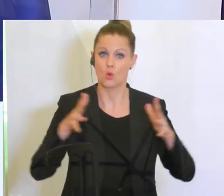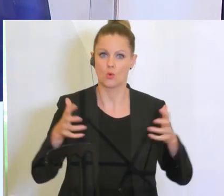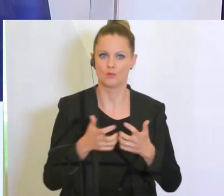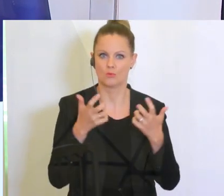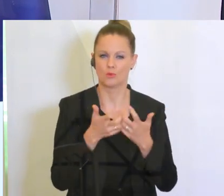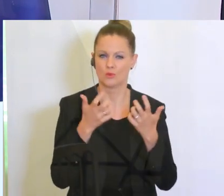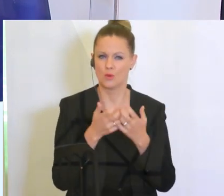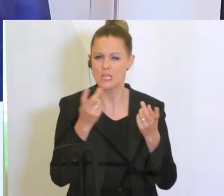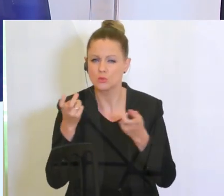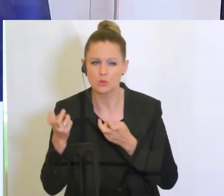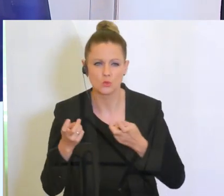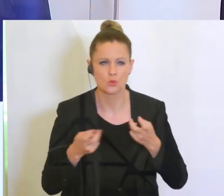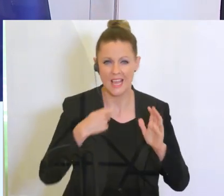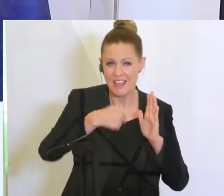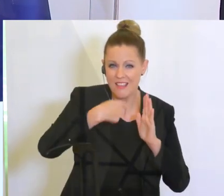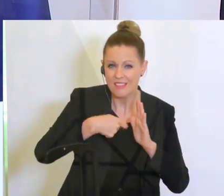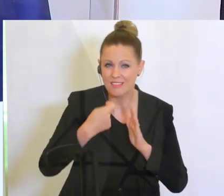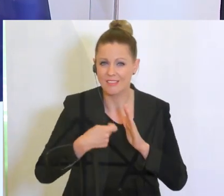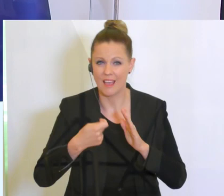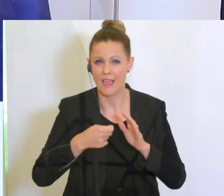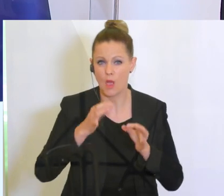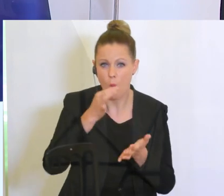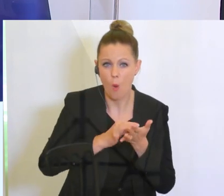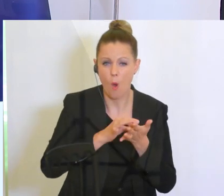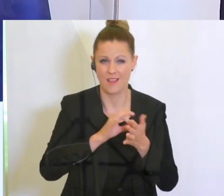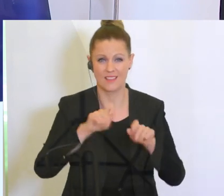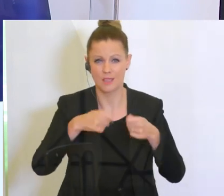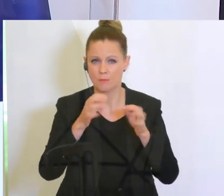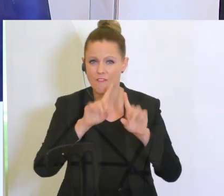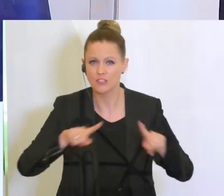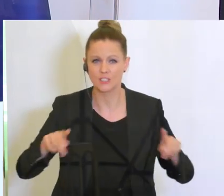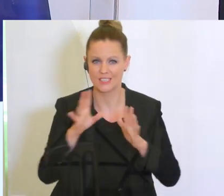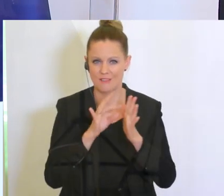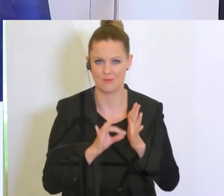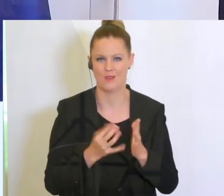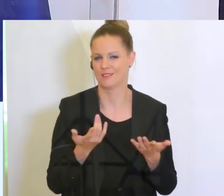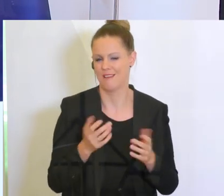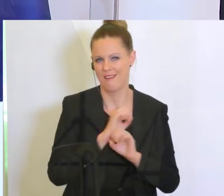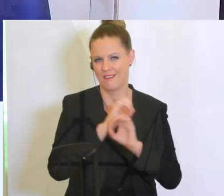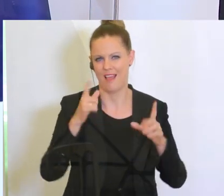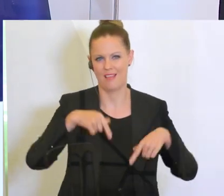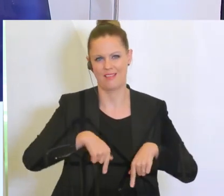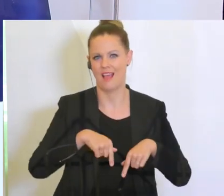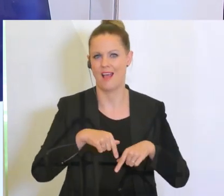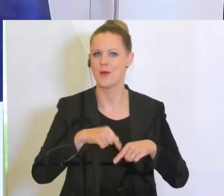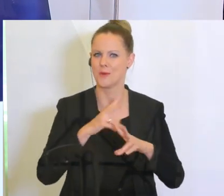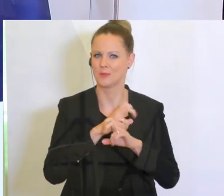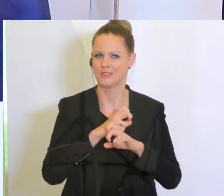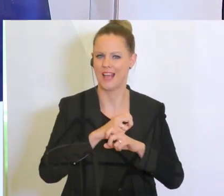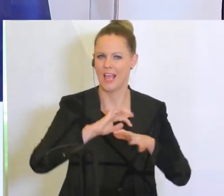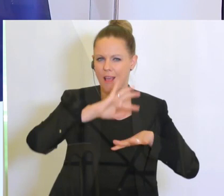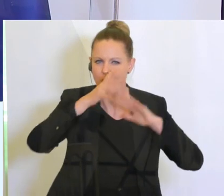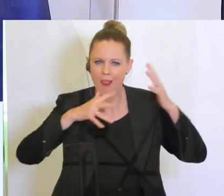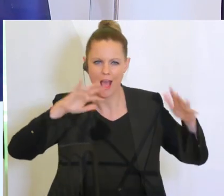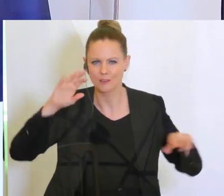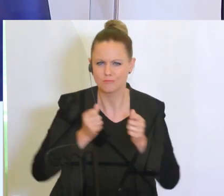suchen Drehorte und da gibt es verschiedenste Faktoren und sicherlich ist es die attraktive und vielfältige Kulisse, die wir in